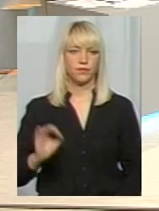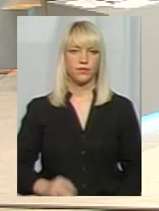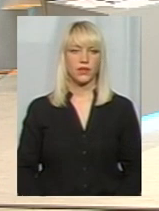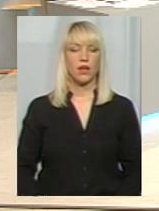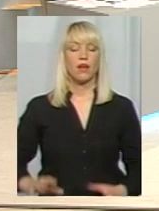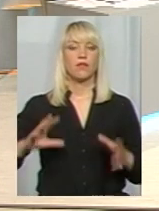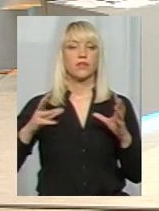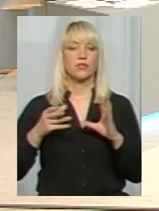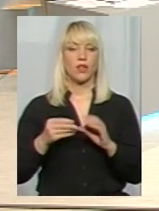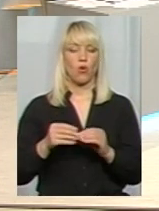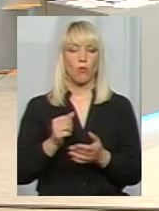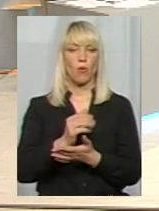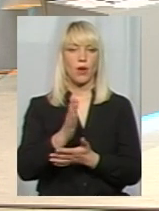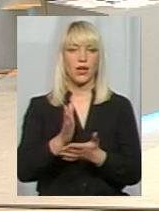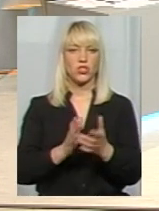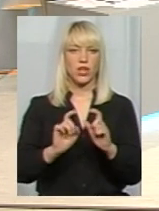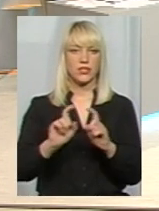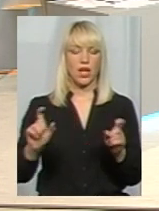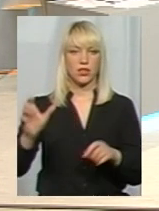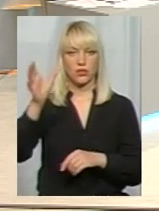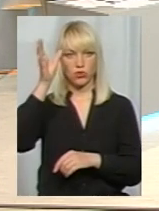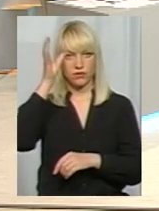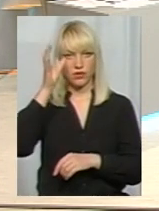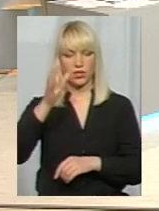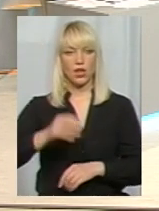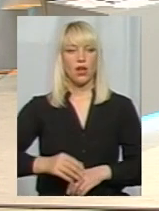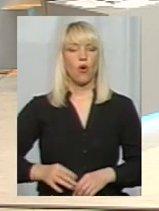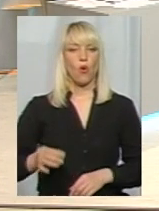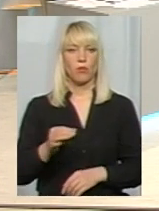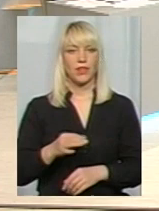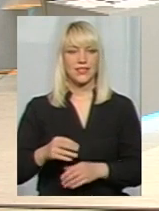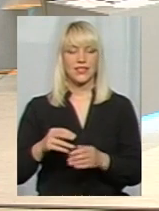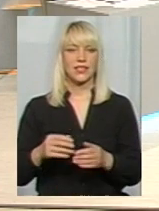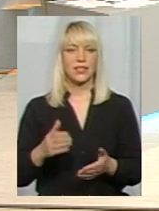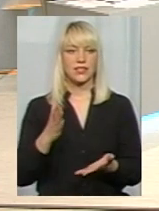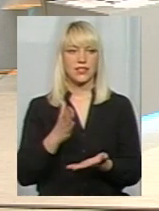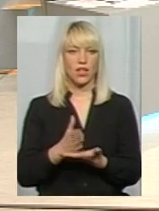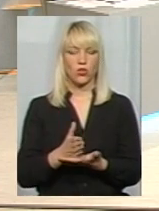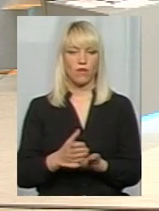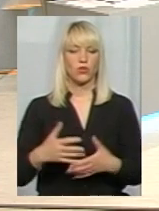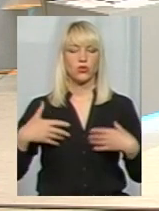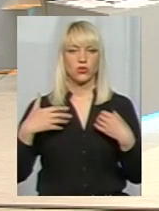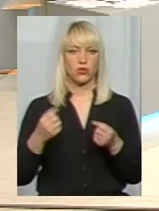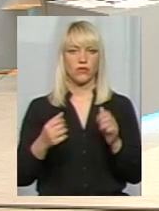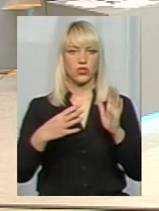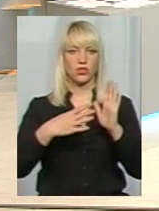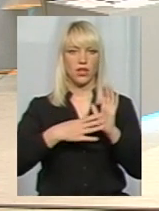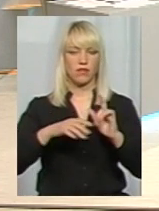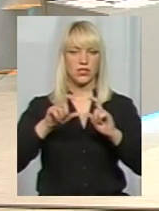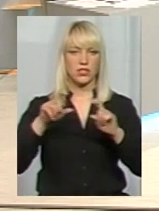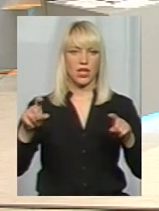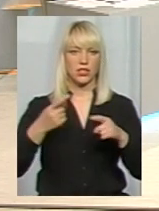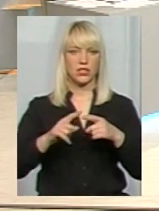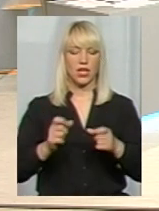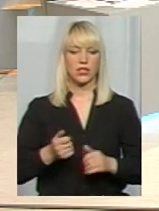В цілому мережа закладів освіти обласних становить у нас оздоровчих 9 закладів. Ця